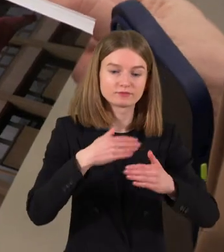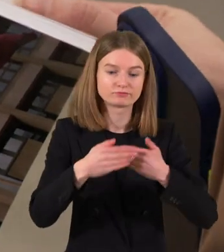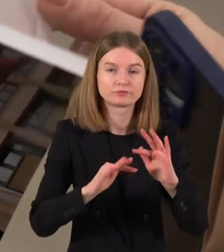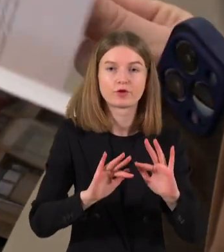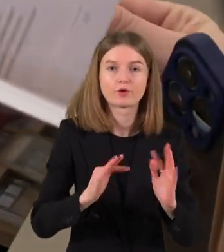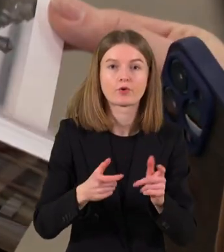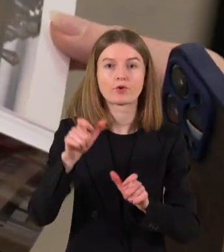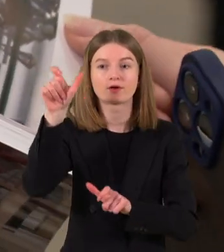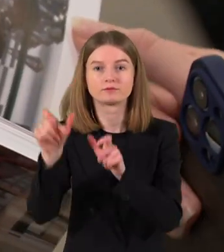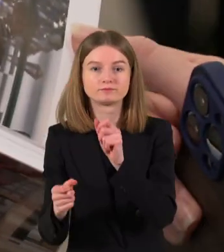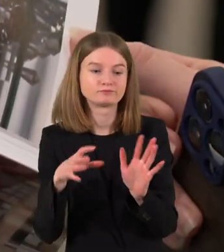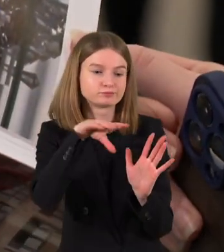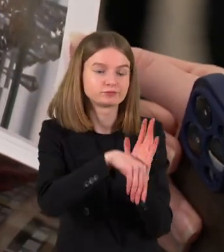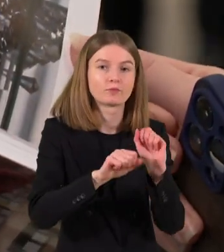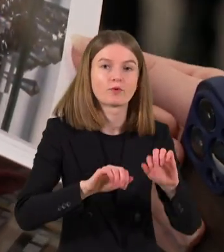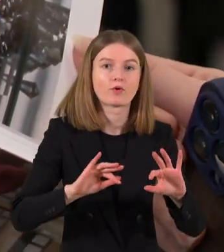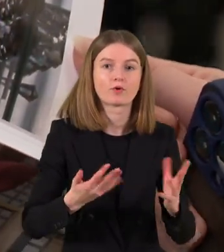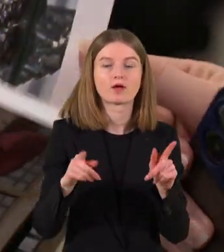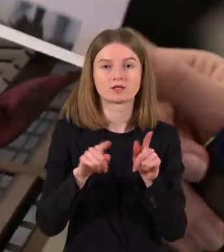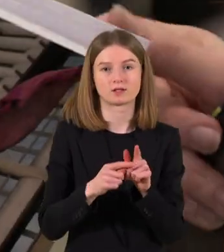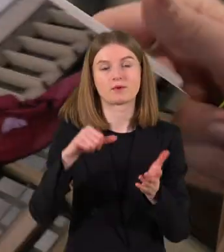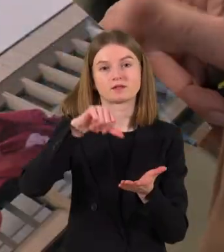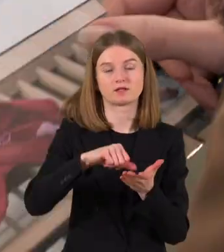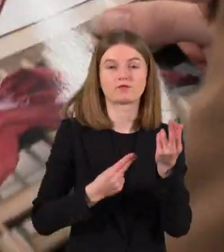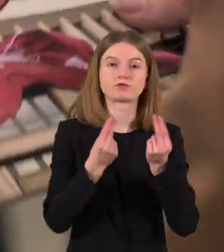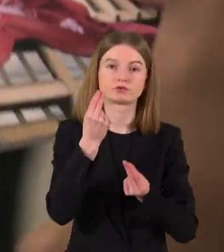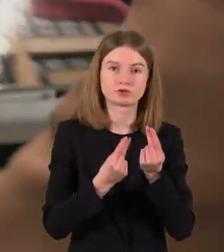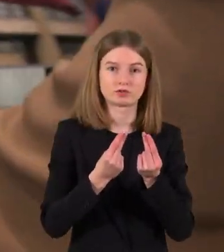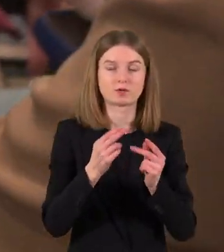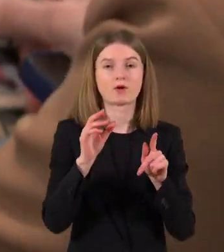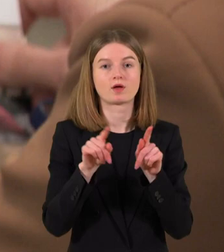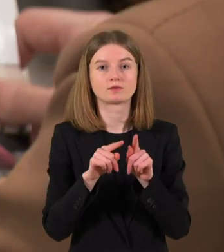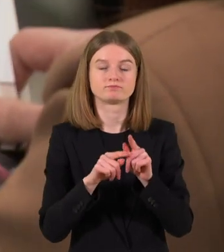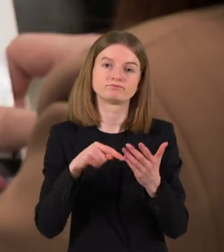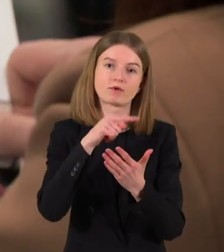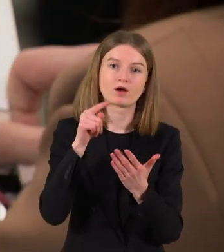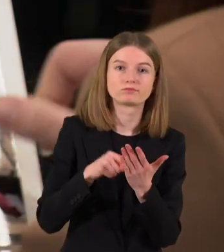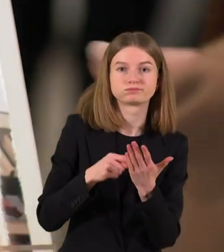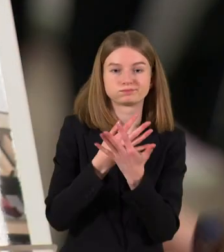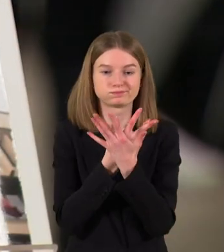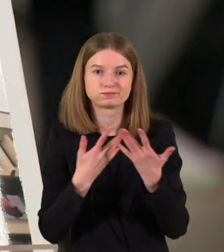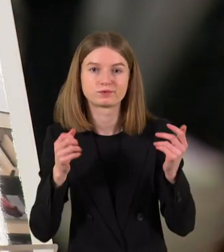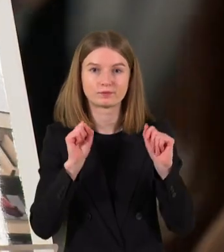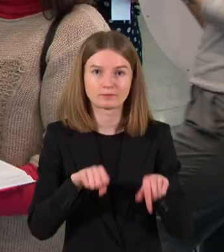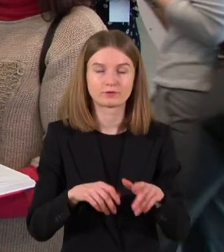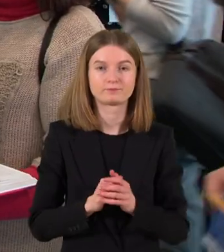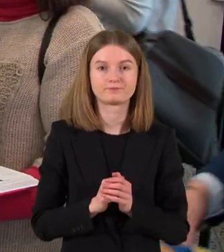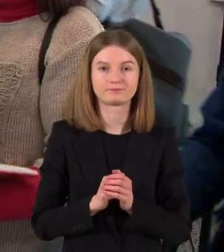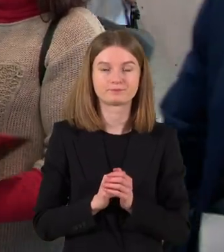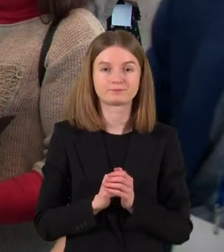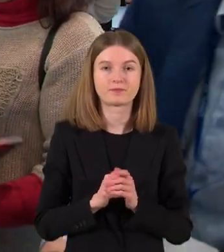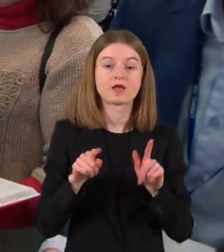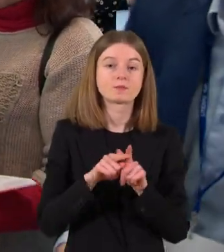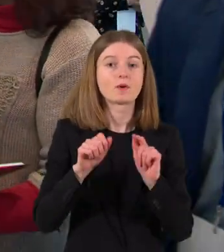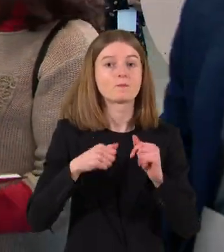Pasitikrinti žinias Viktorinoje apie Lietuvos parlamentarizmą. Svarbiausius Lietuvos valstybingumo raidos įvykis. Taip pat